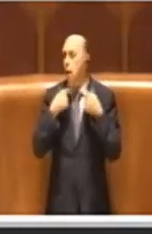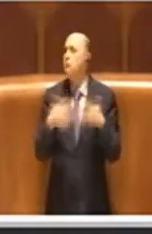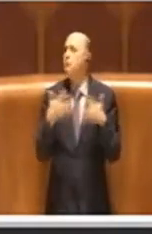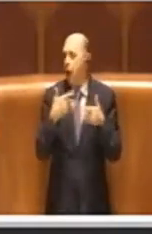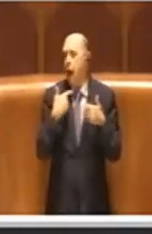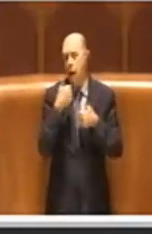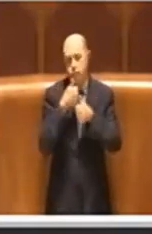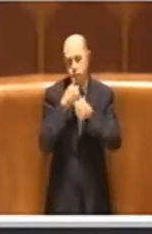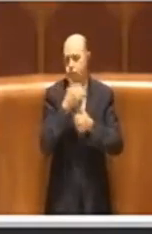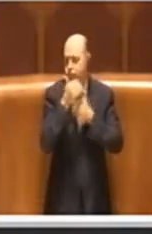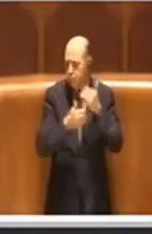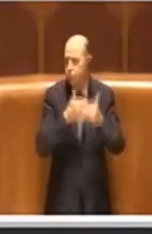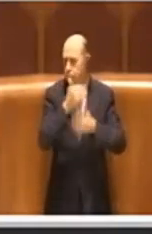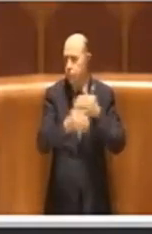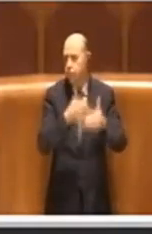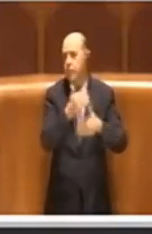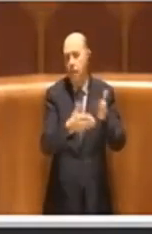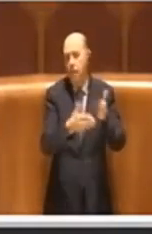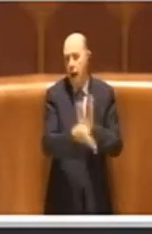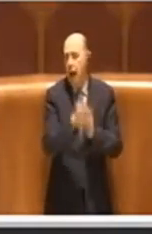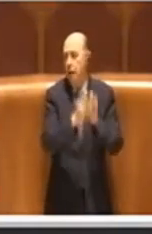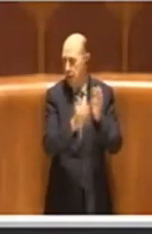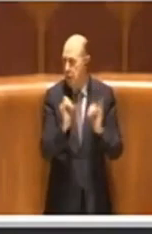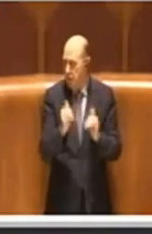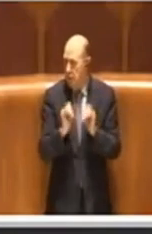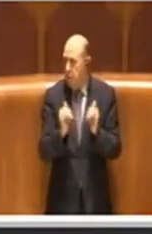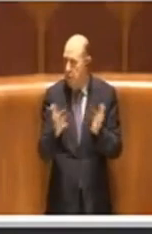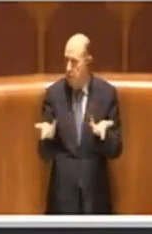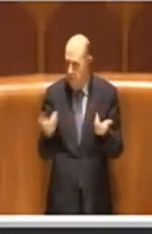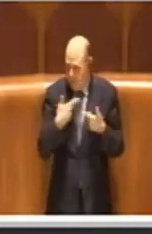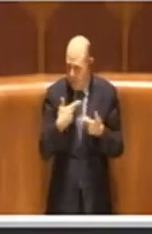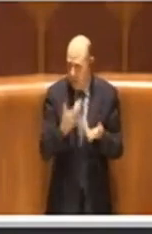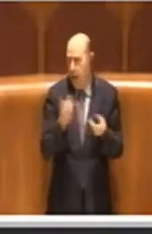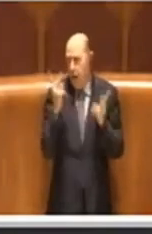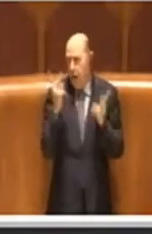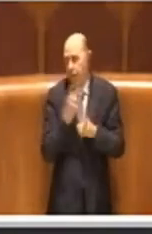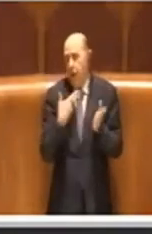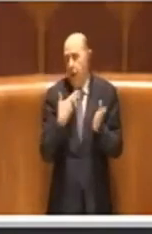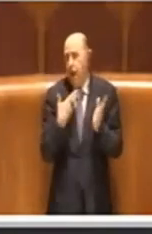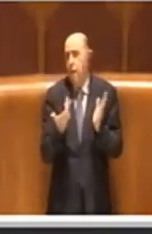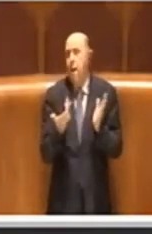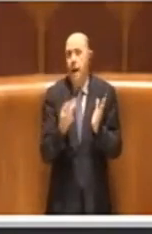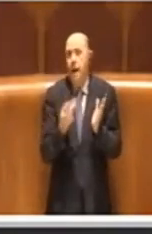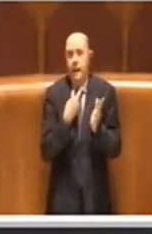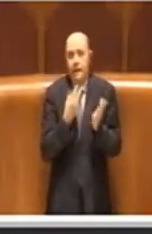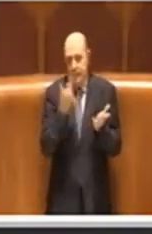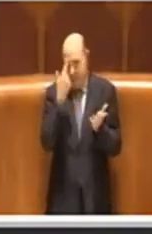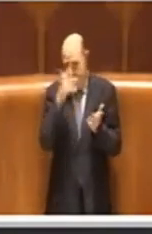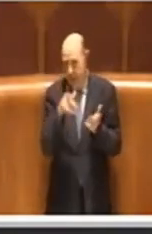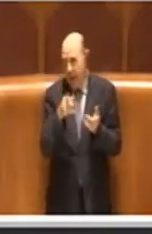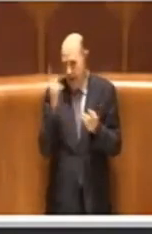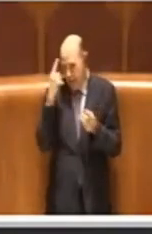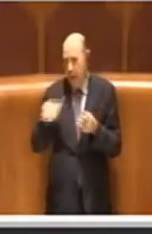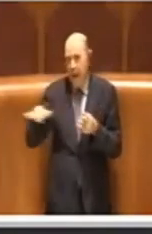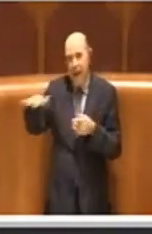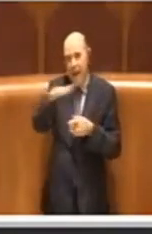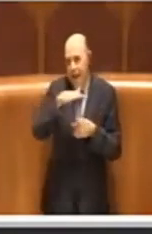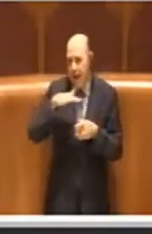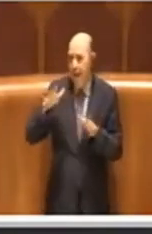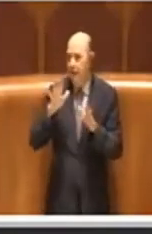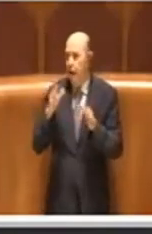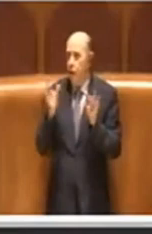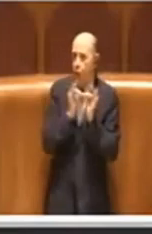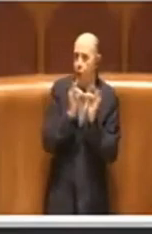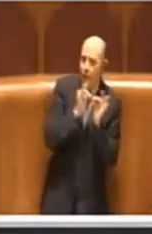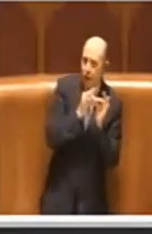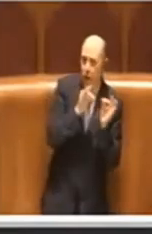agendo in tal senso, anche se in fin dei conti proprio per la vetustità sia della convenzione